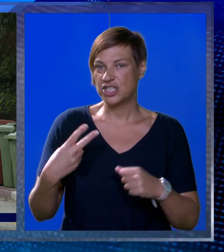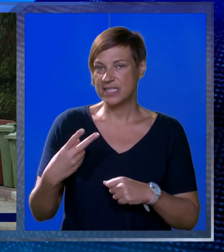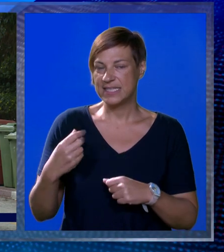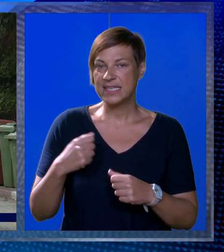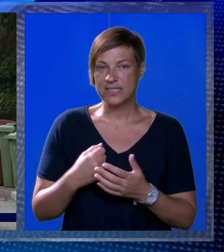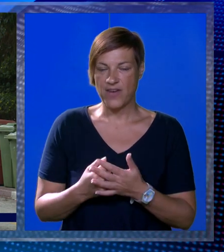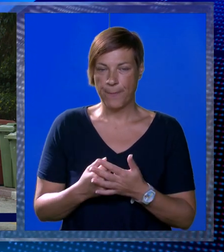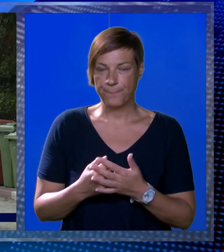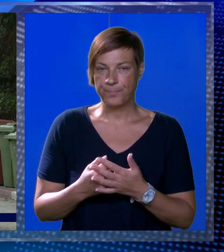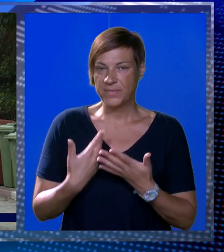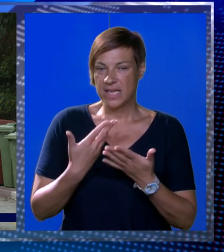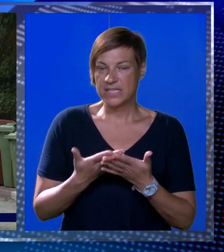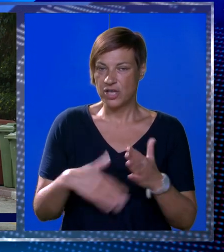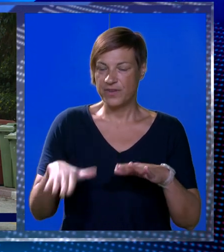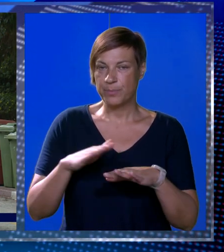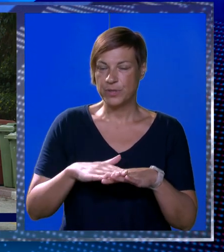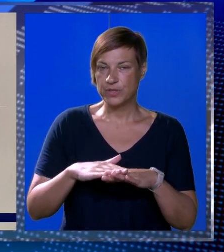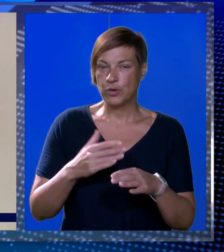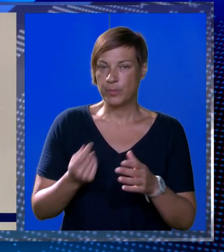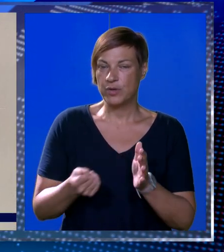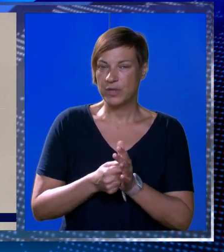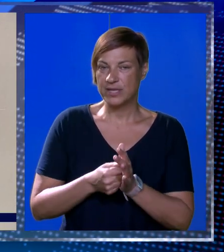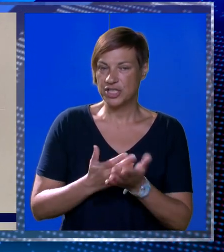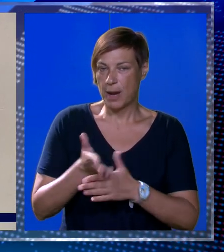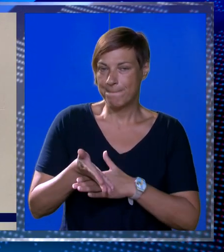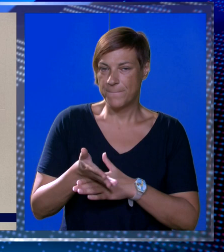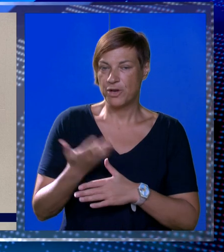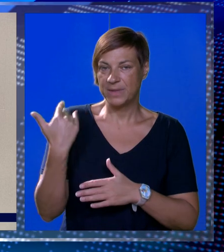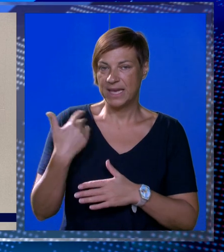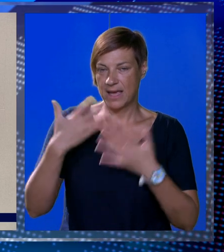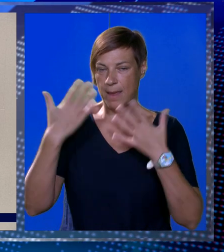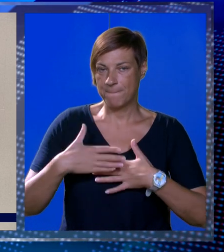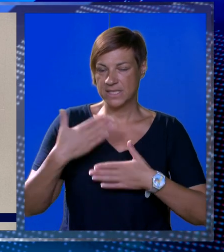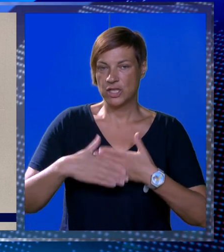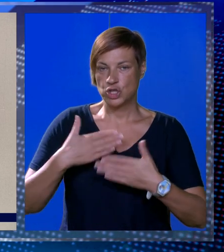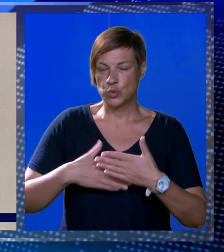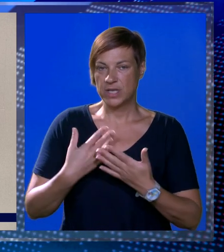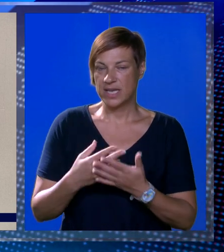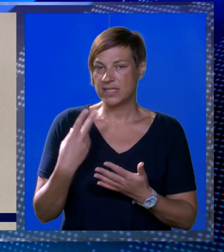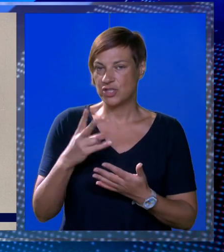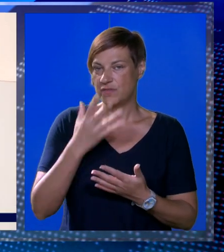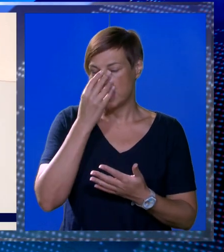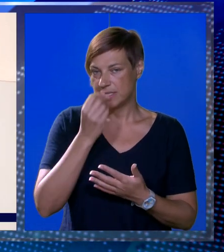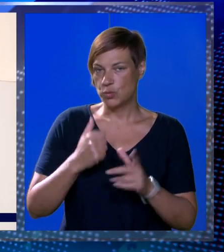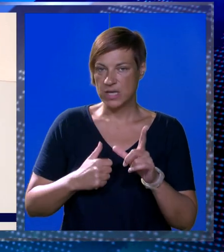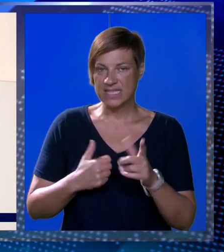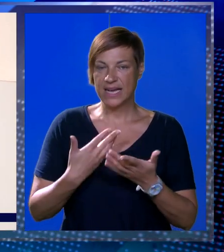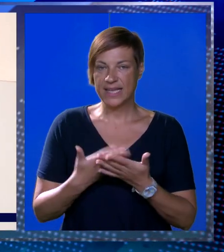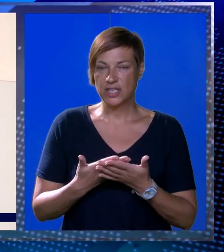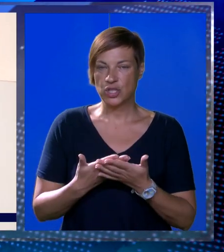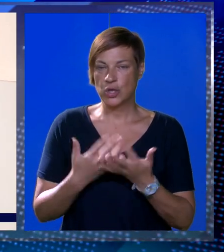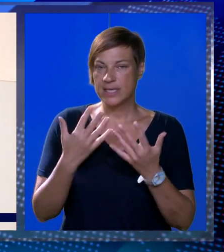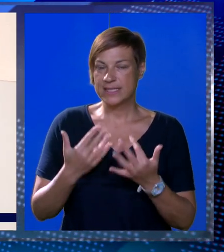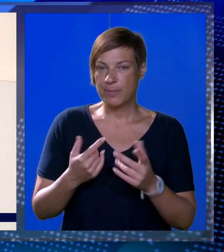62 centa. S ovim poskupljenjem cijene goriva će opet probiti nekadašnju psihološku granicu od 12 kuna za litru.